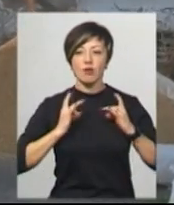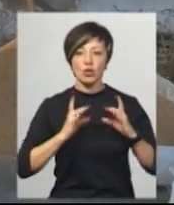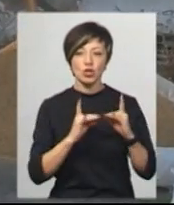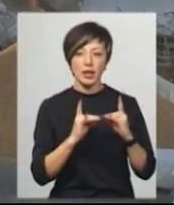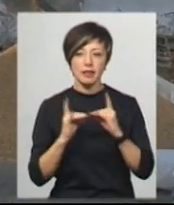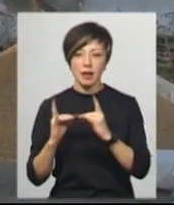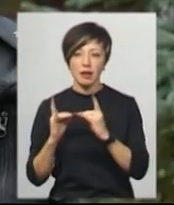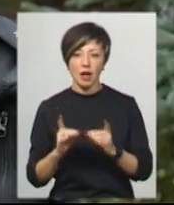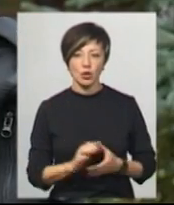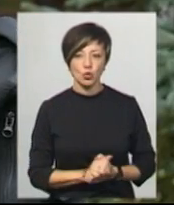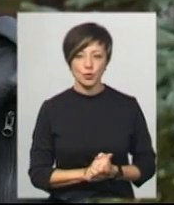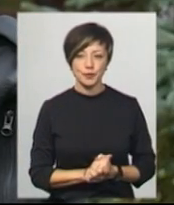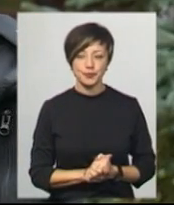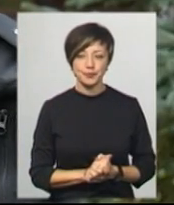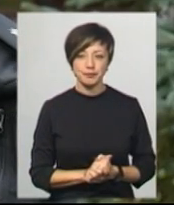інтернату.